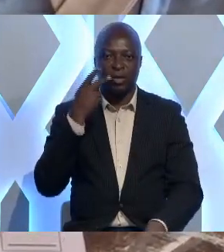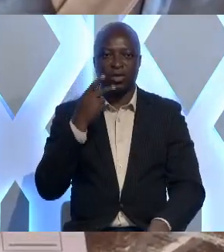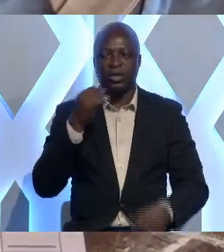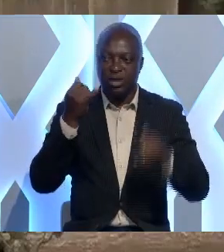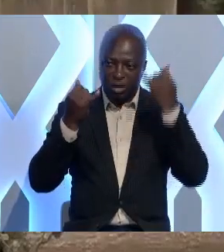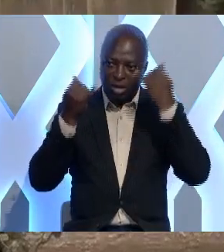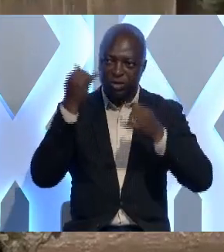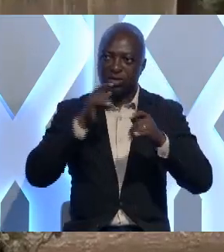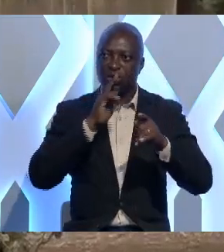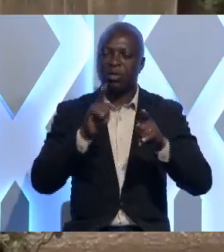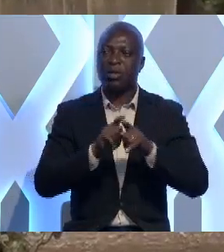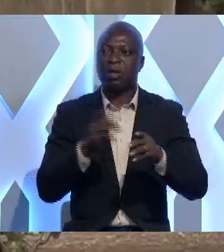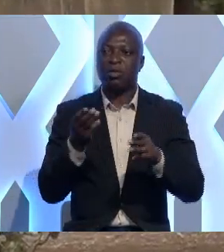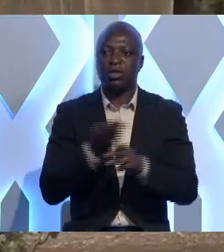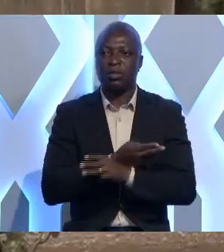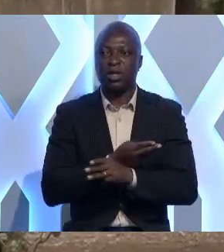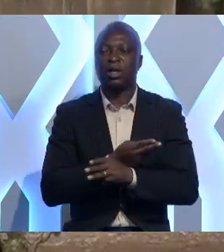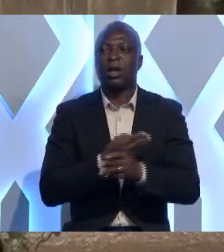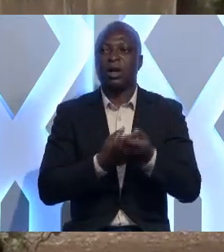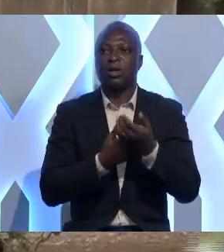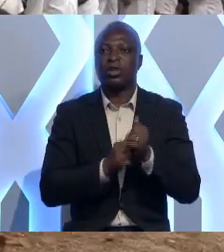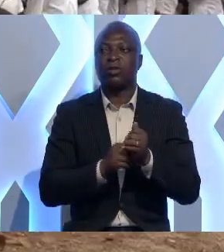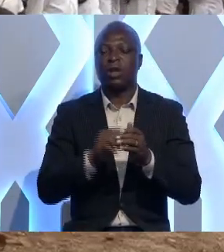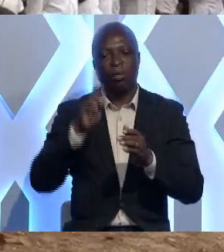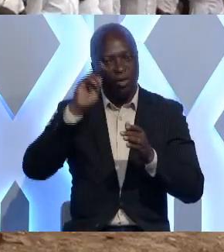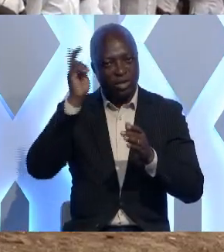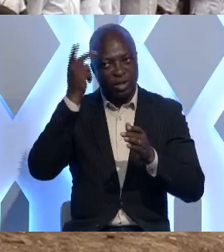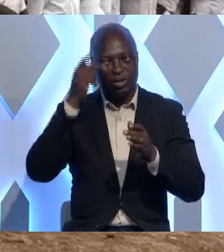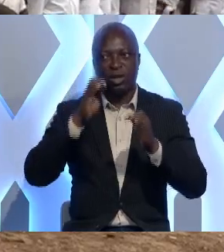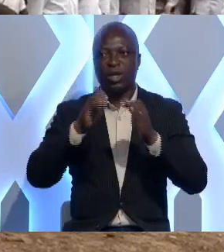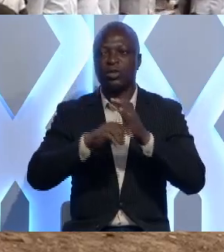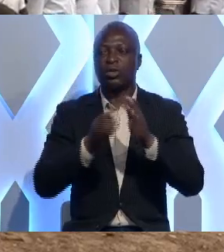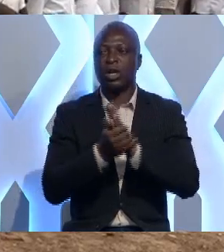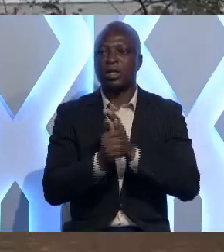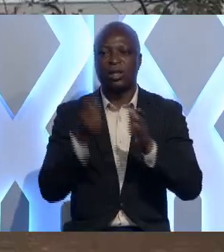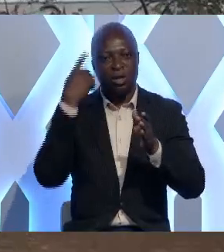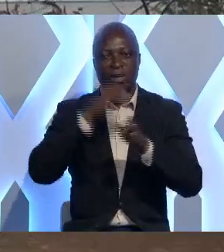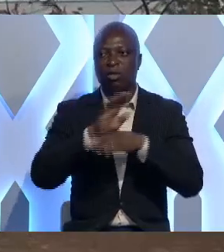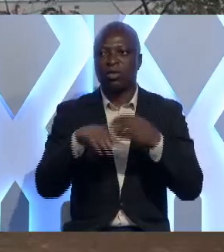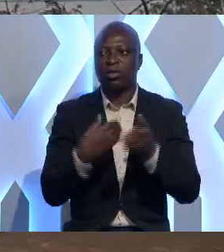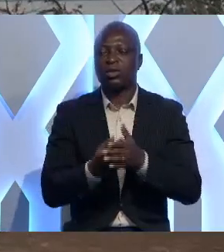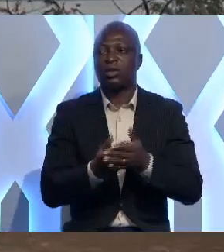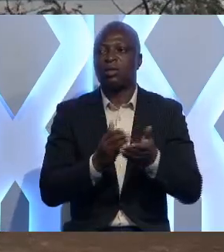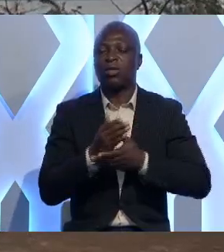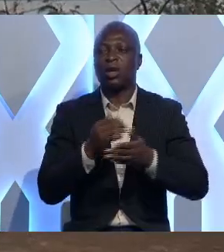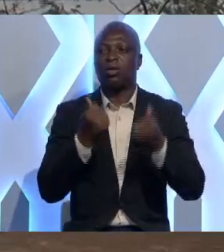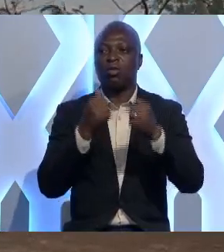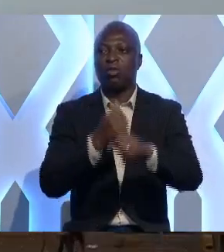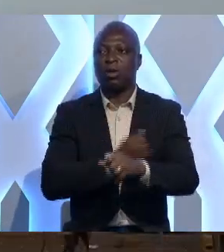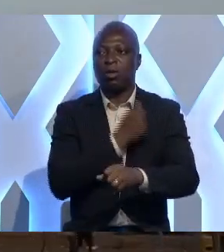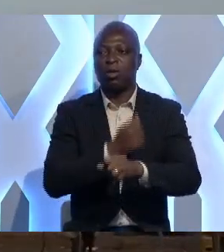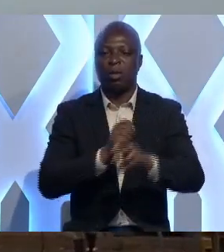initiatives se sont alors multipliées conformément à la politique d'une éducation de qualité pour tous portée par le pouvoir public.